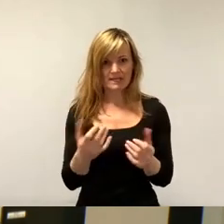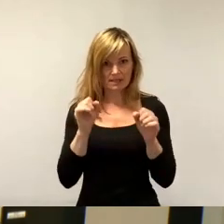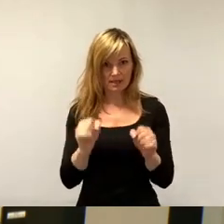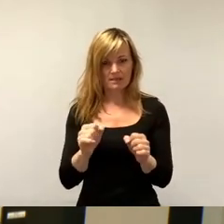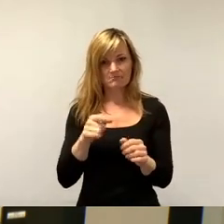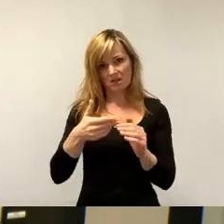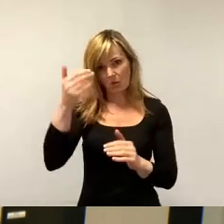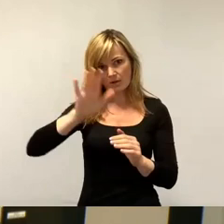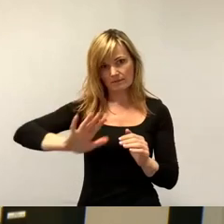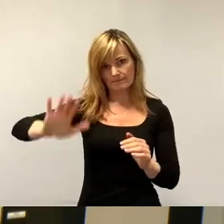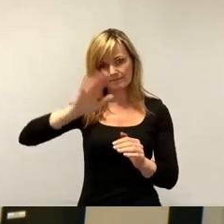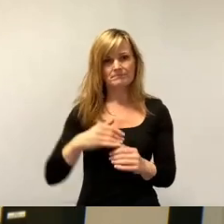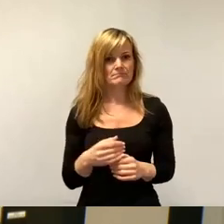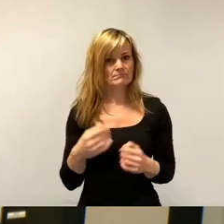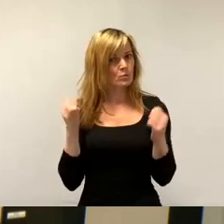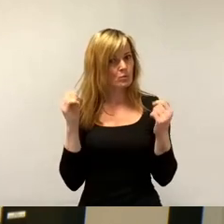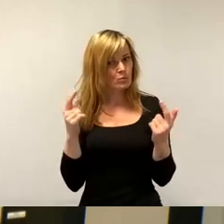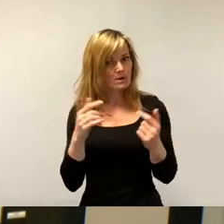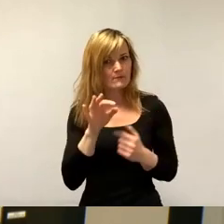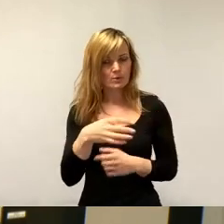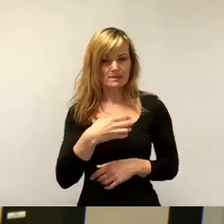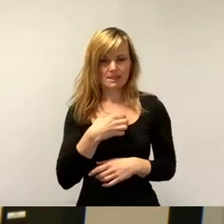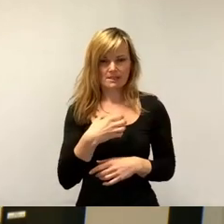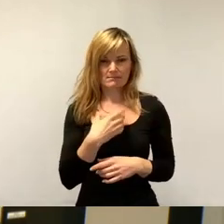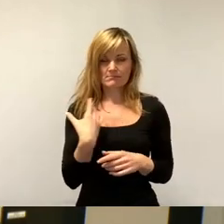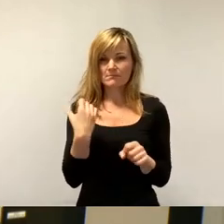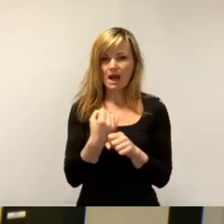Arbeitsplätze sind gut und Gewerbesteuereinnahmen umso mehr.